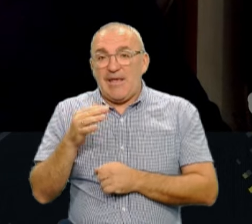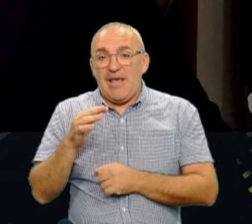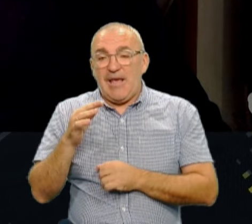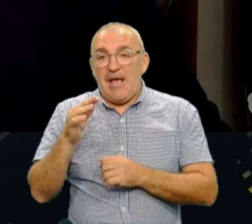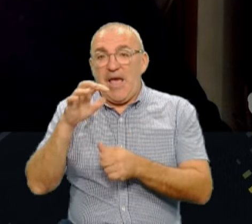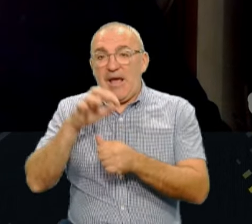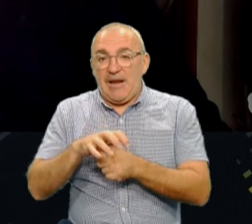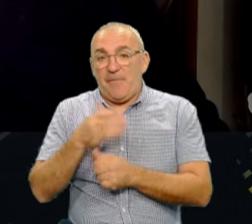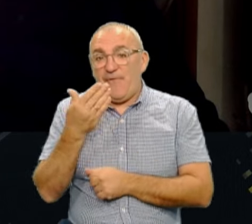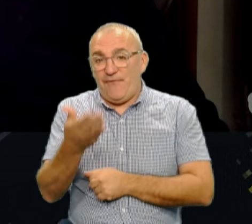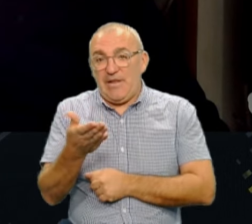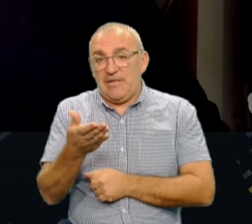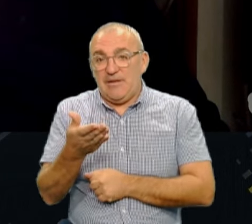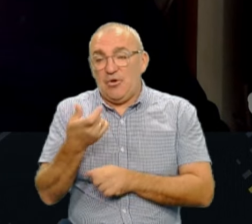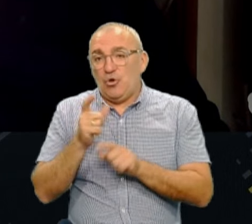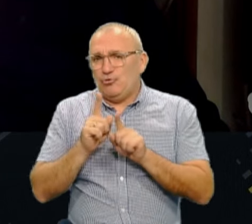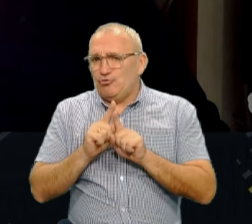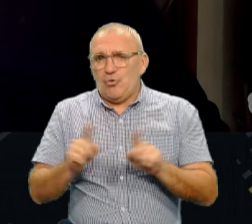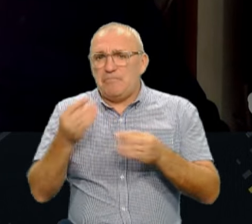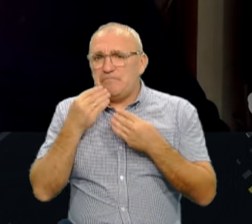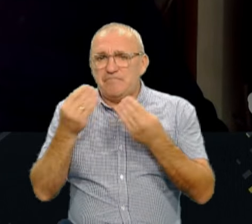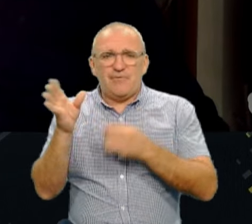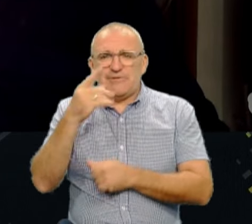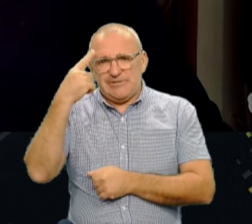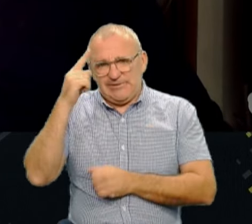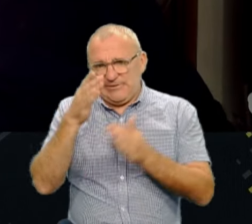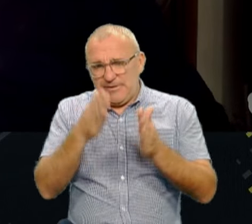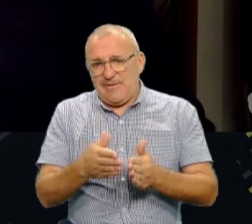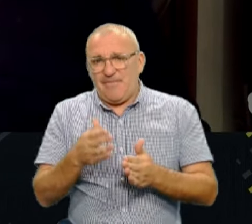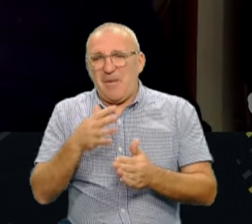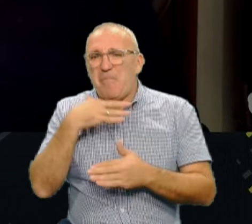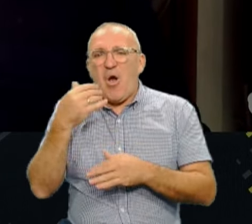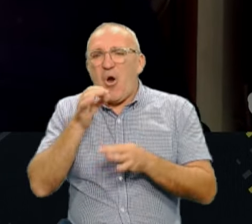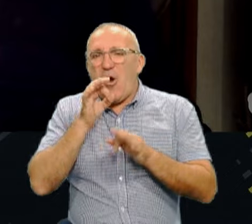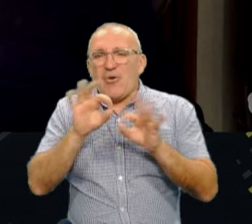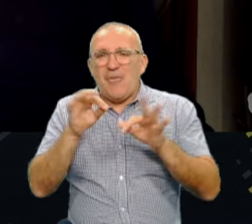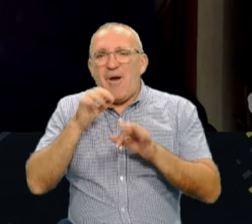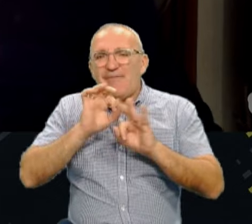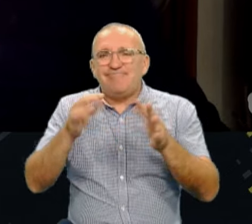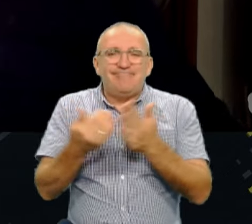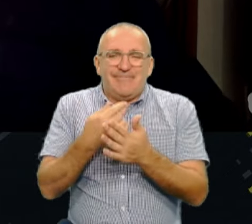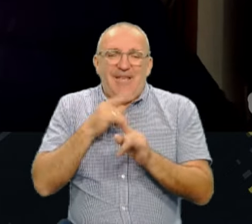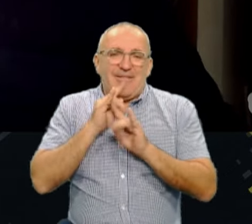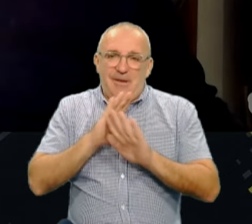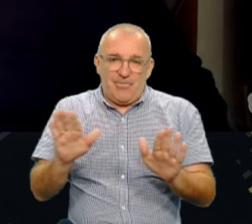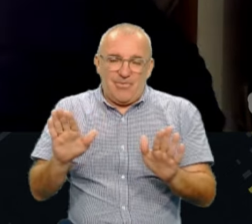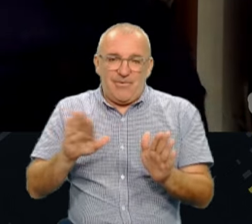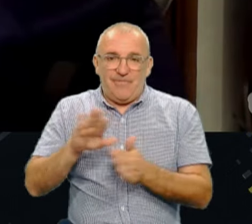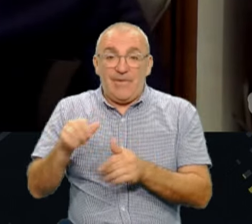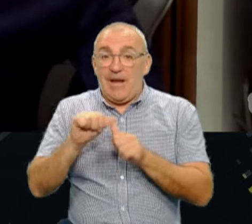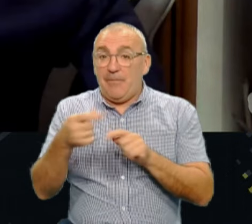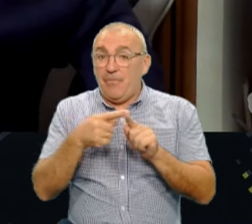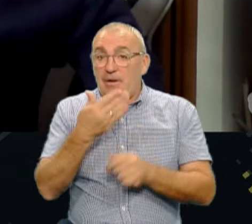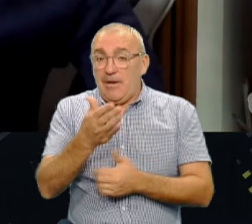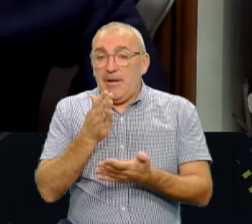Він чудовий, прекрасний, всі його знають. Тут багато розмовляти про нього і розказувати щось не буду. Крім нього, ось такі,